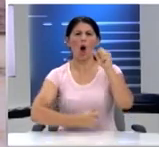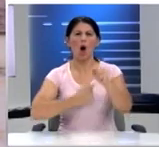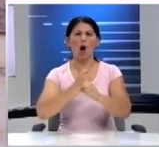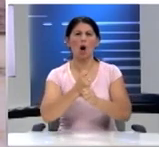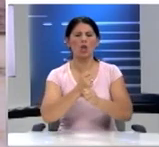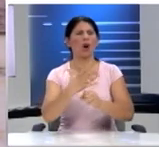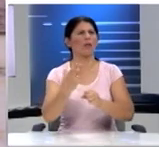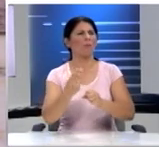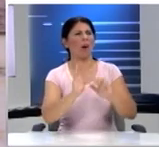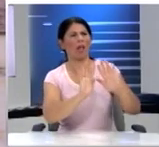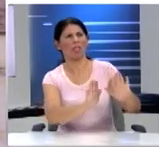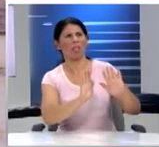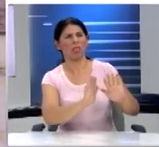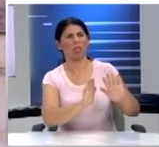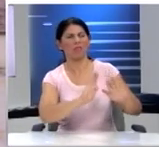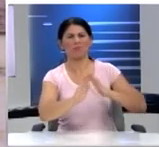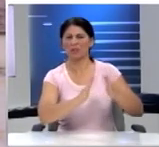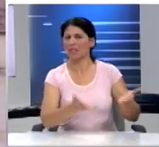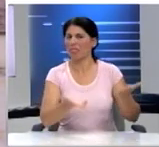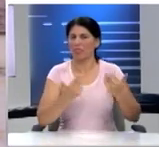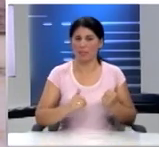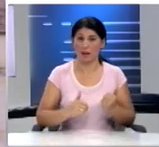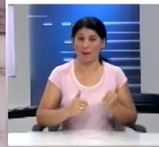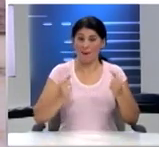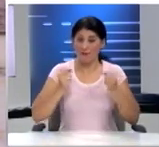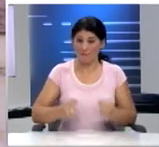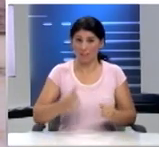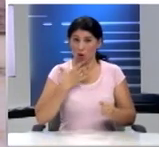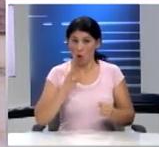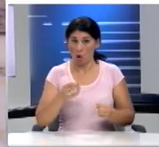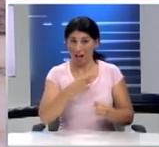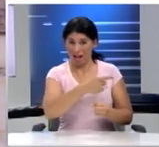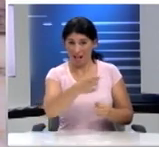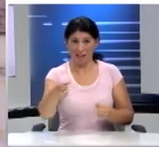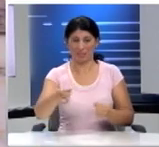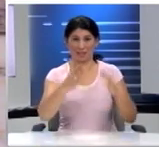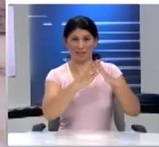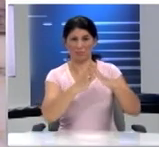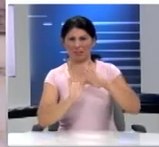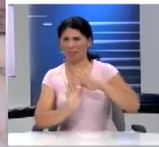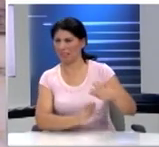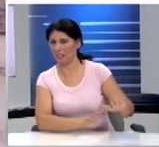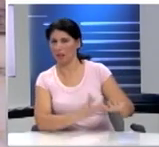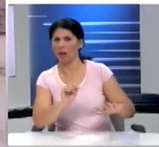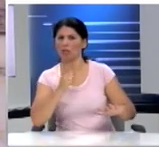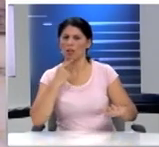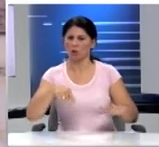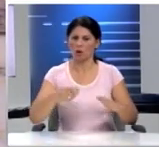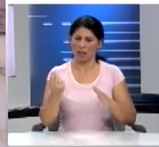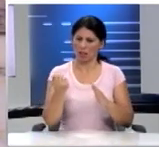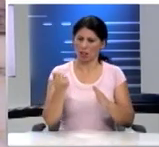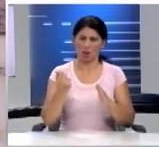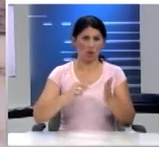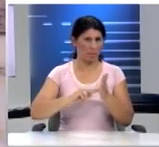αφροντισιά Ο βασικός λόγος που αυτά τα σπίτια είναι παρατημένα και δεν εννοώ τώρα με την οικονομική